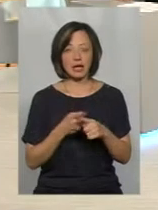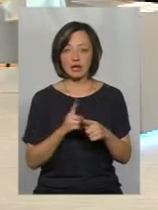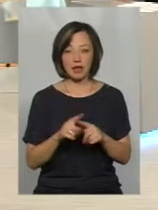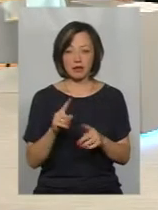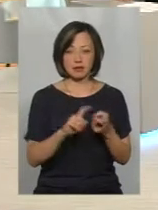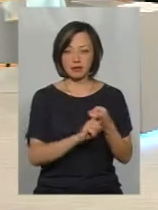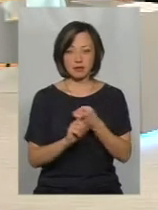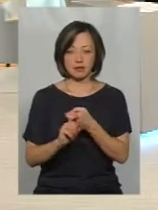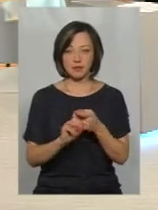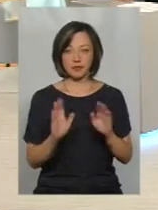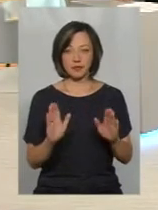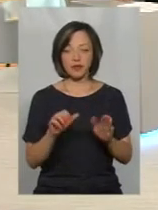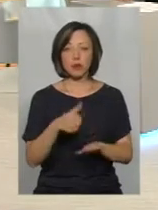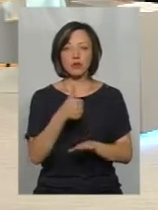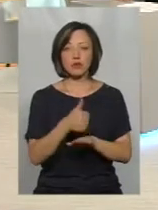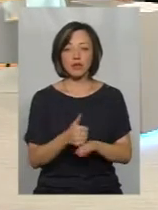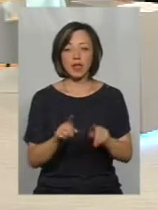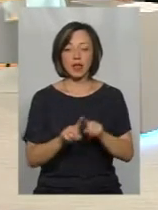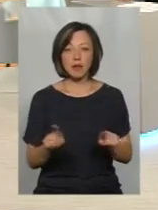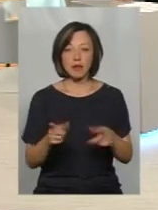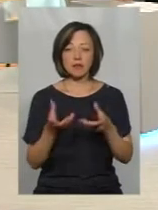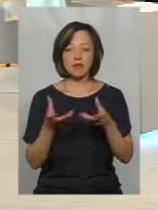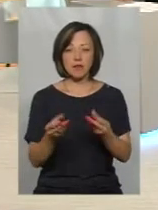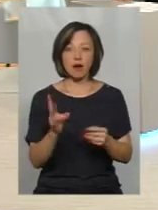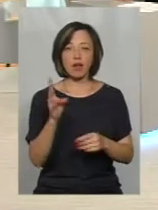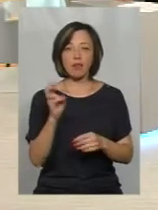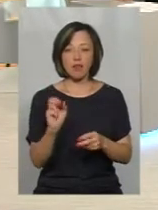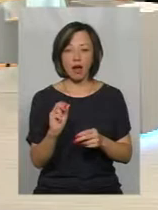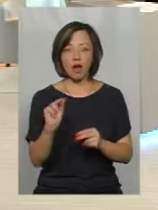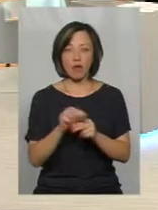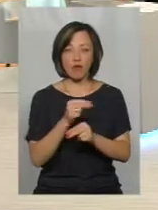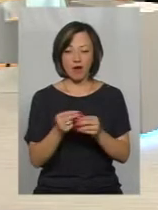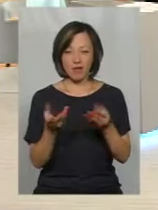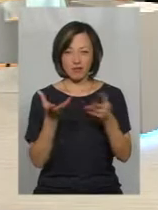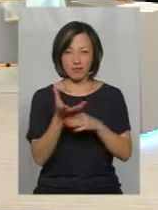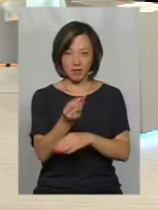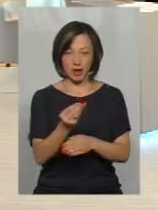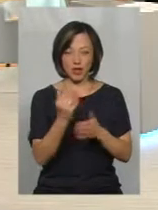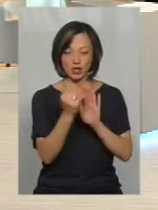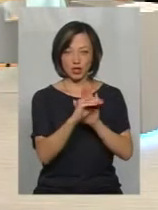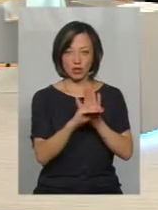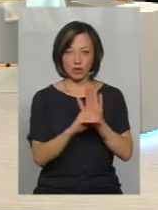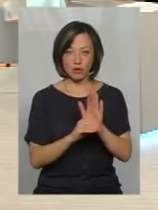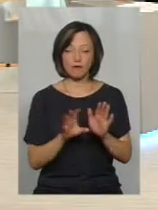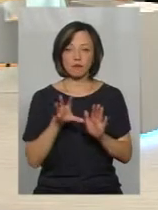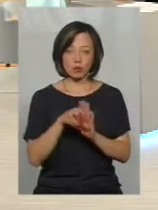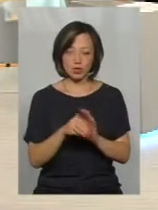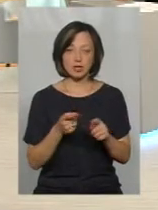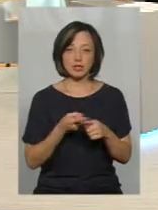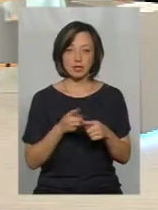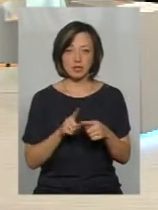пропорційно. Основний елемент, який впливає на коригування платіжок, фактично, в тому числі, це